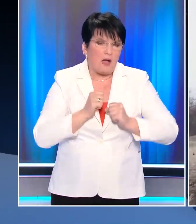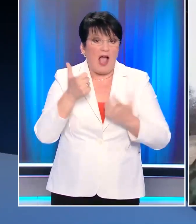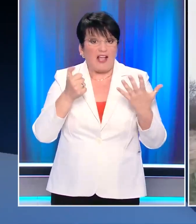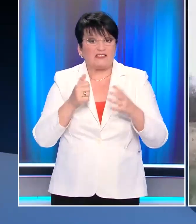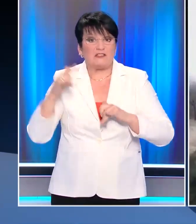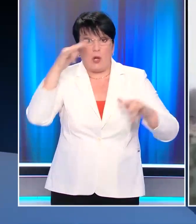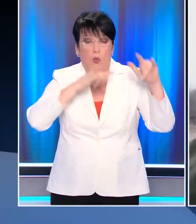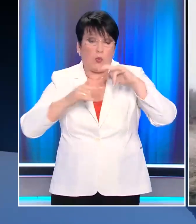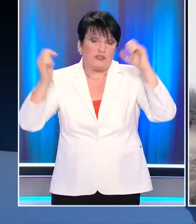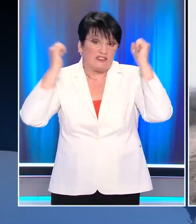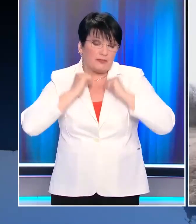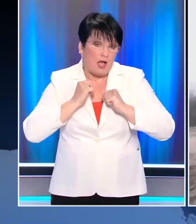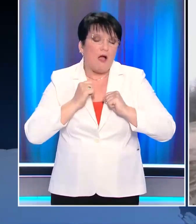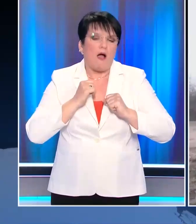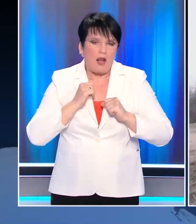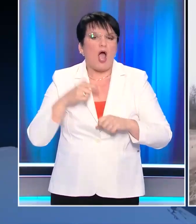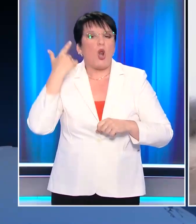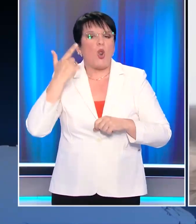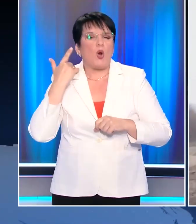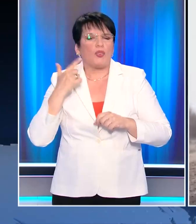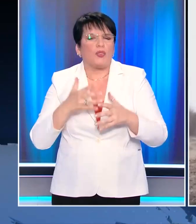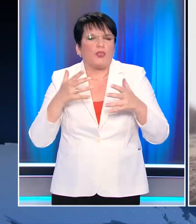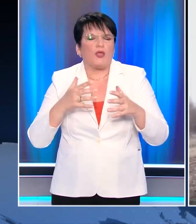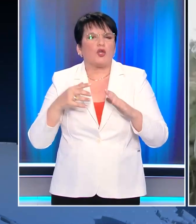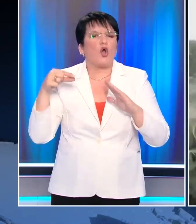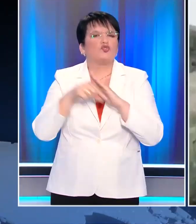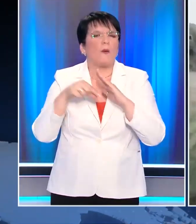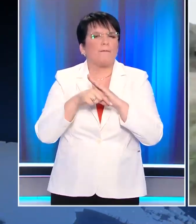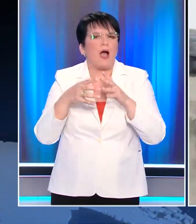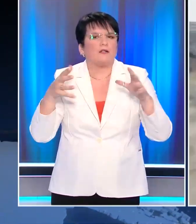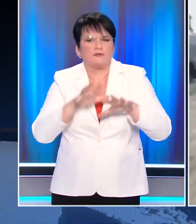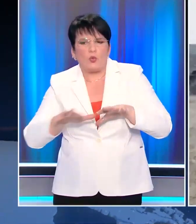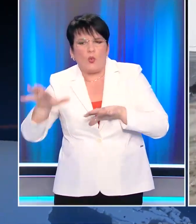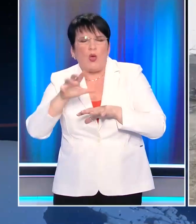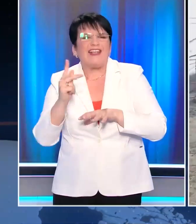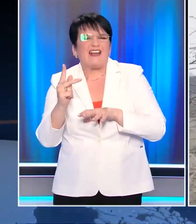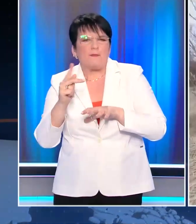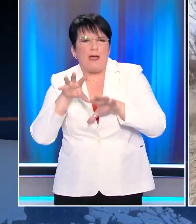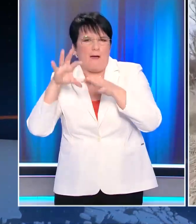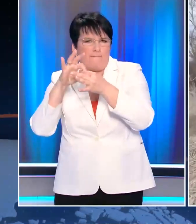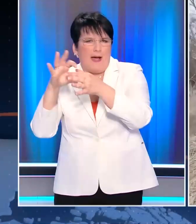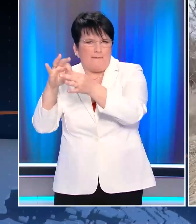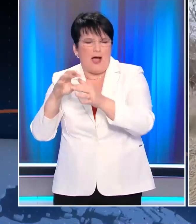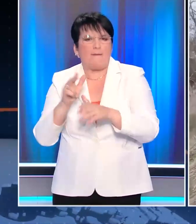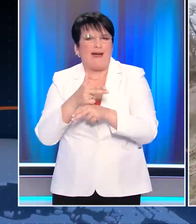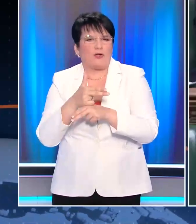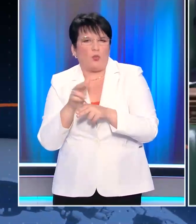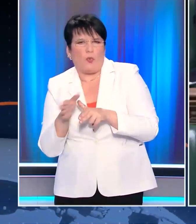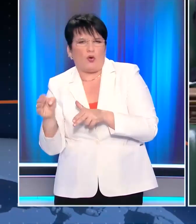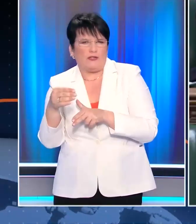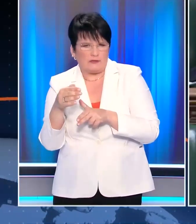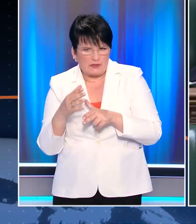60 αεροσκάφη. Στόχος του σύμφωνα με το Λονδίνο η επέκταση στο Ντονβάς και η χερσαία ένωση της περιοχής με την Κρυμαία μέσω της Μαριούπολης.